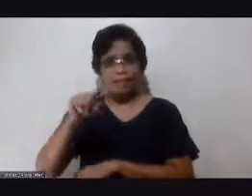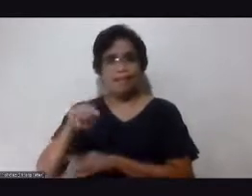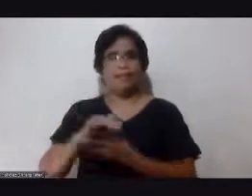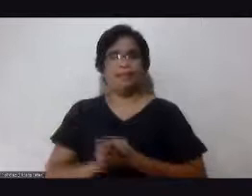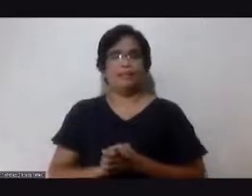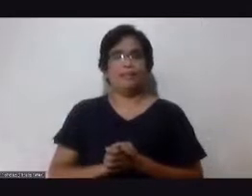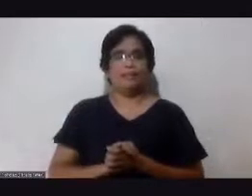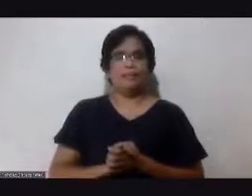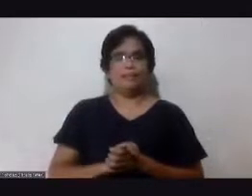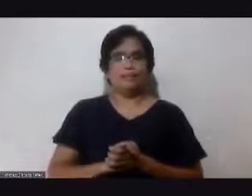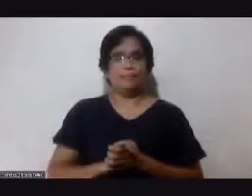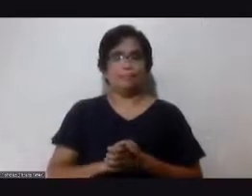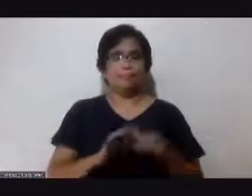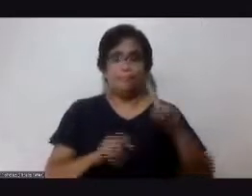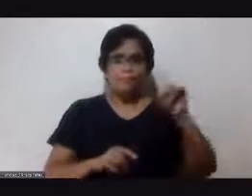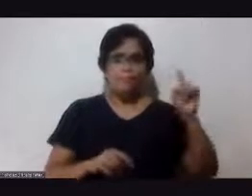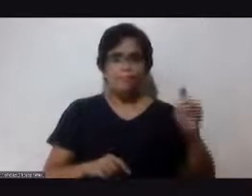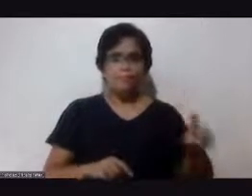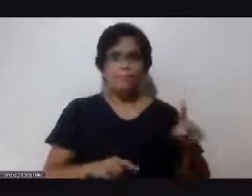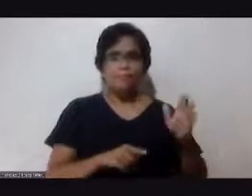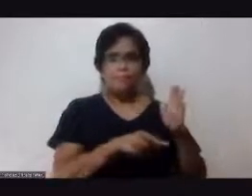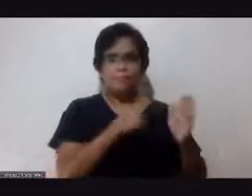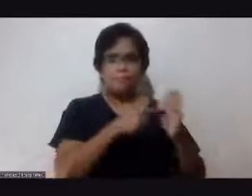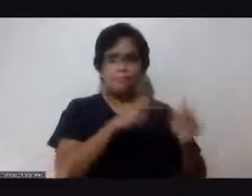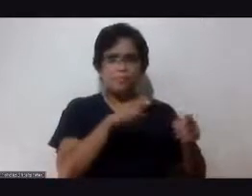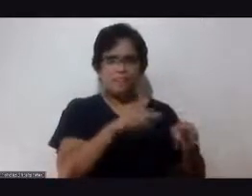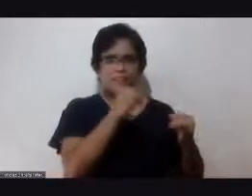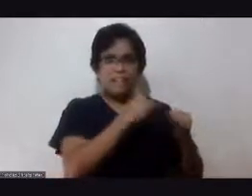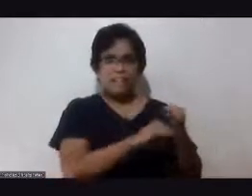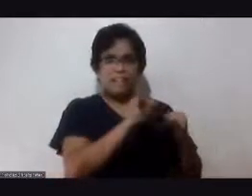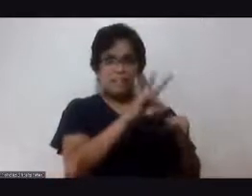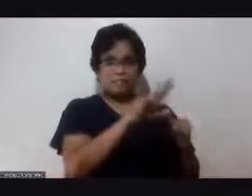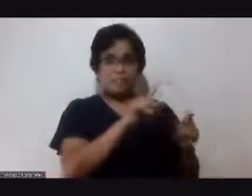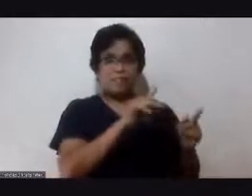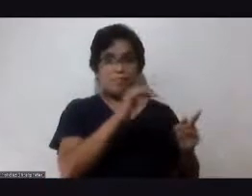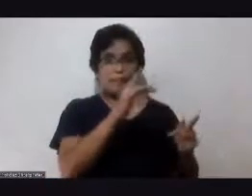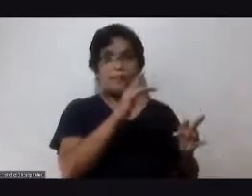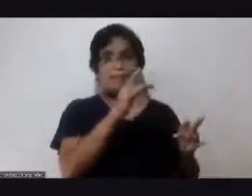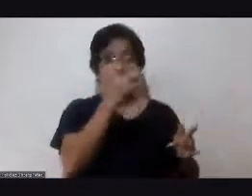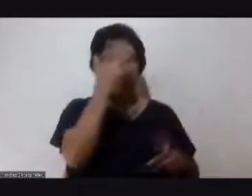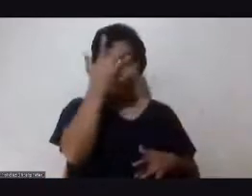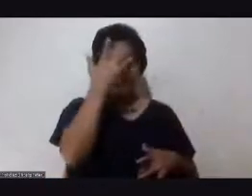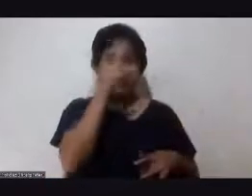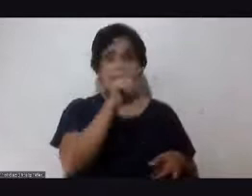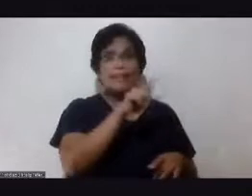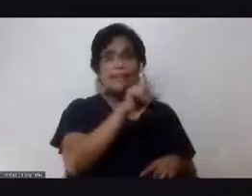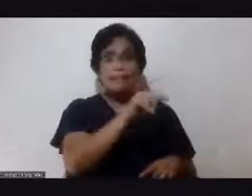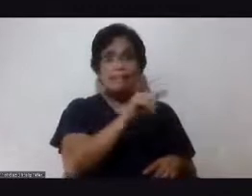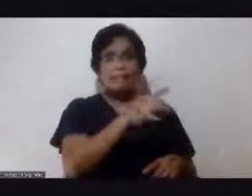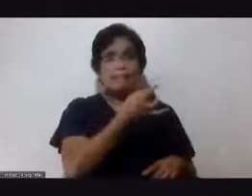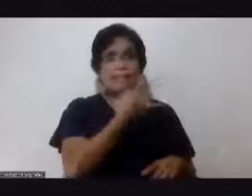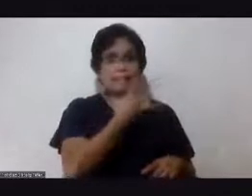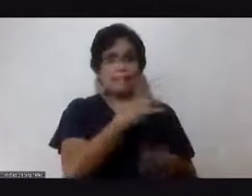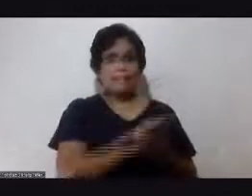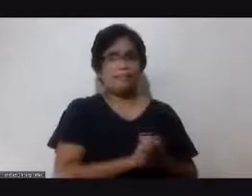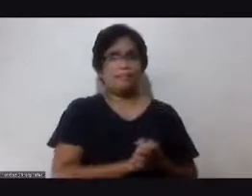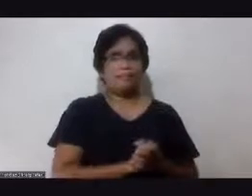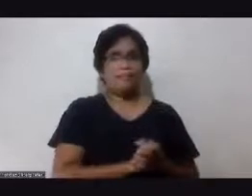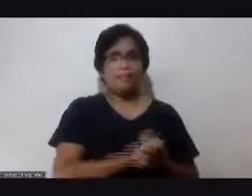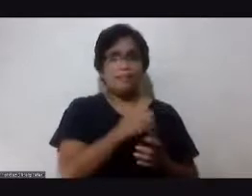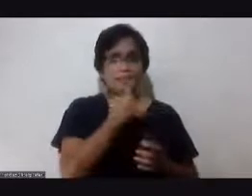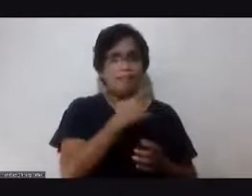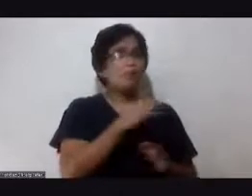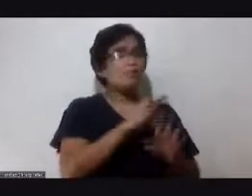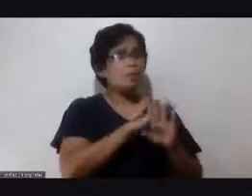tinatanong dito minsan nandun sa dulo na kung may masakit saka lang itetake ganong klase at ang sinasabi mo nga huwag nating antay